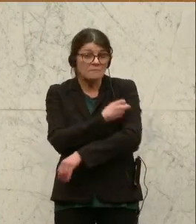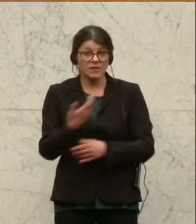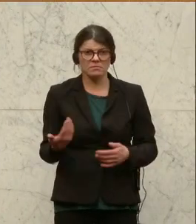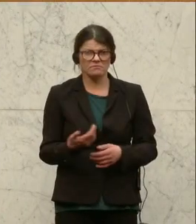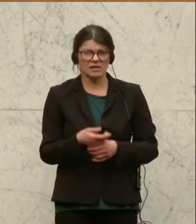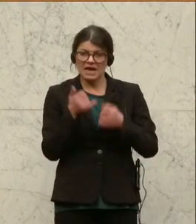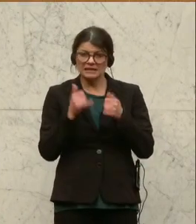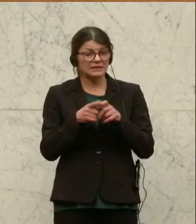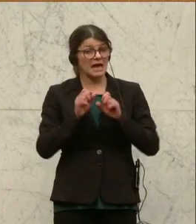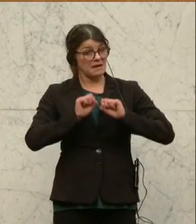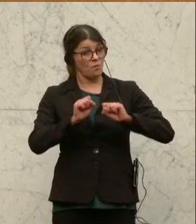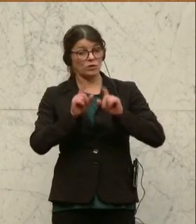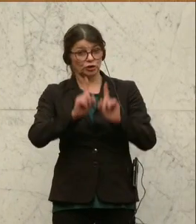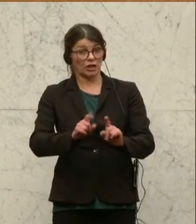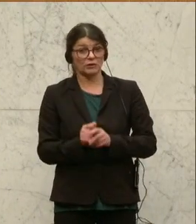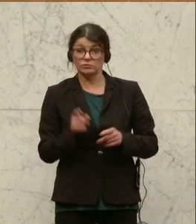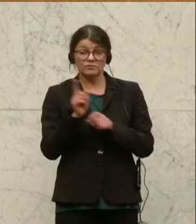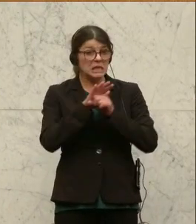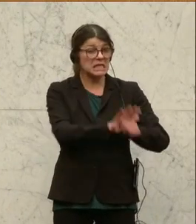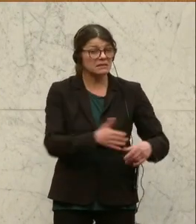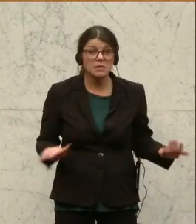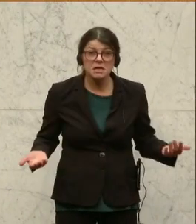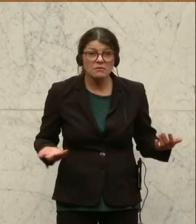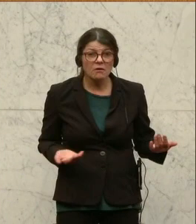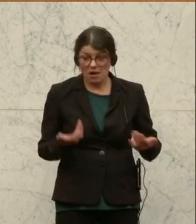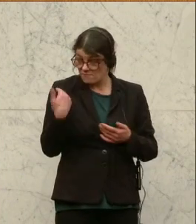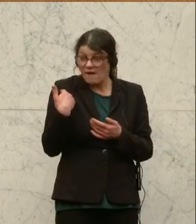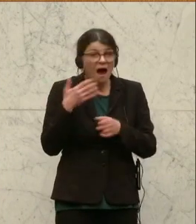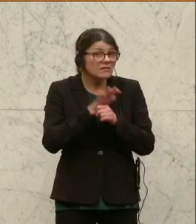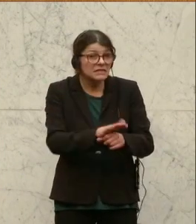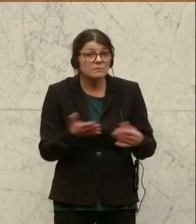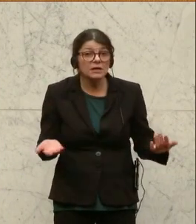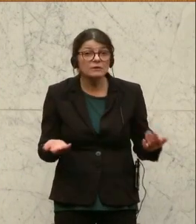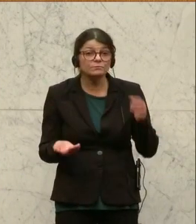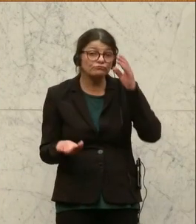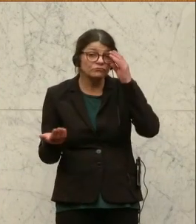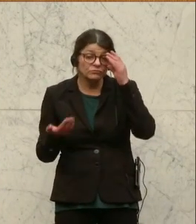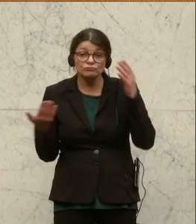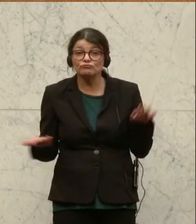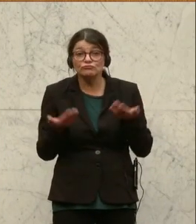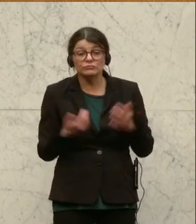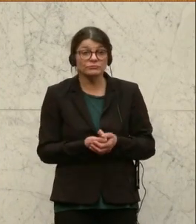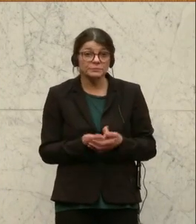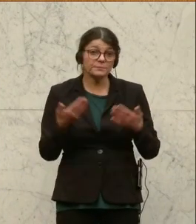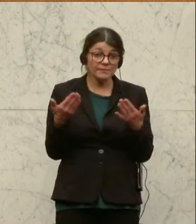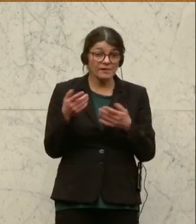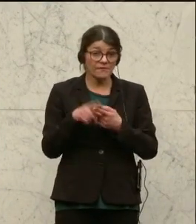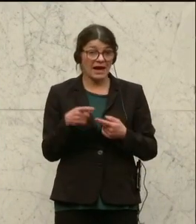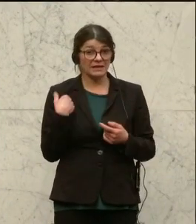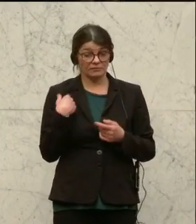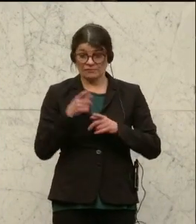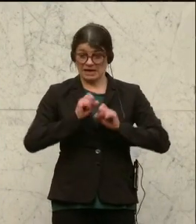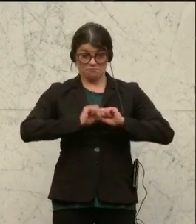sozusagen der Immunstatus eine Diskriminierung oder lag eine Diskriminierung vor, wenn man eben aufgrund des